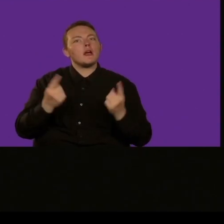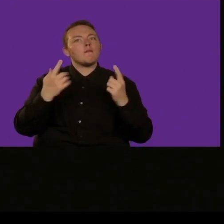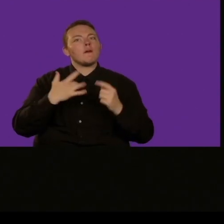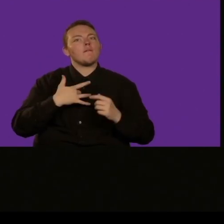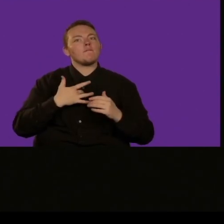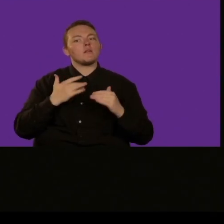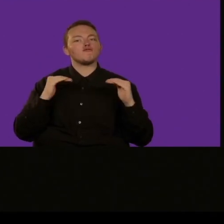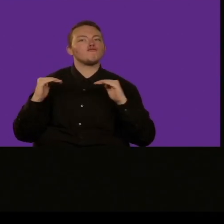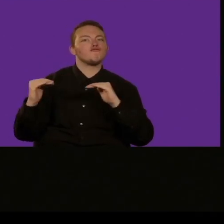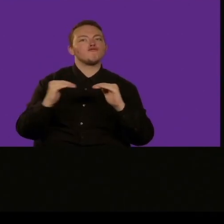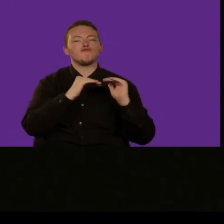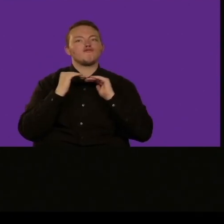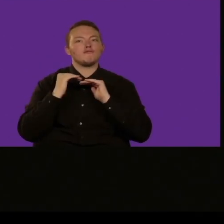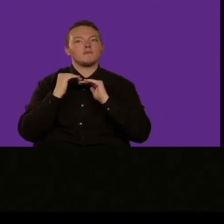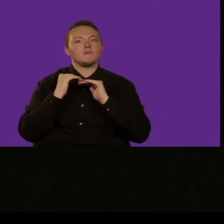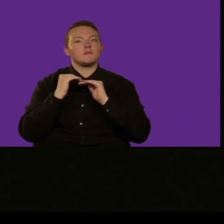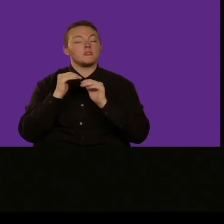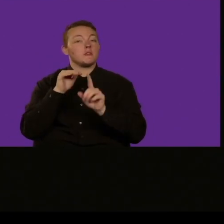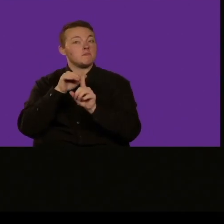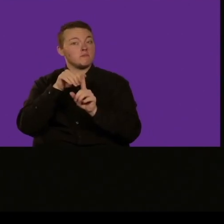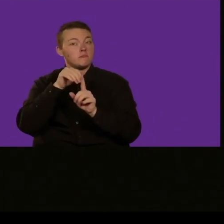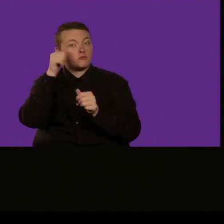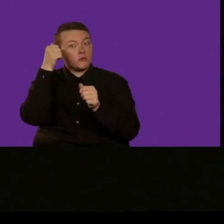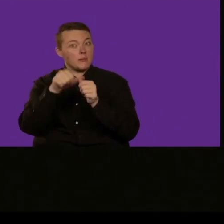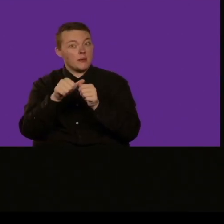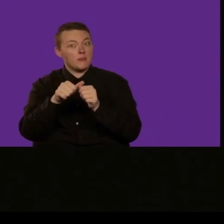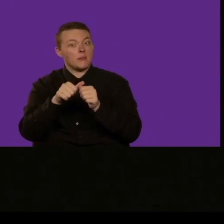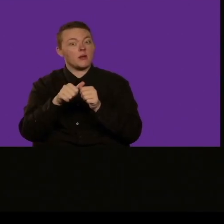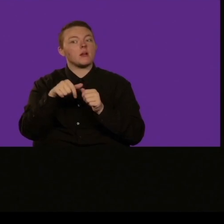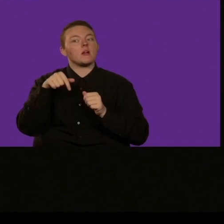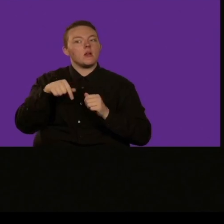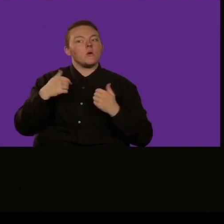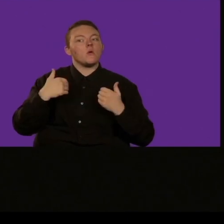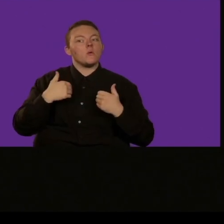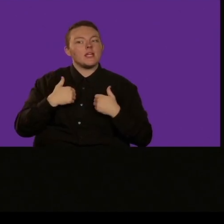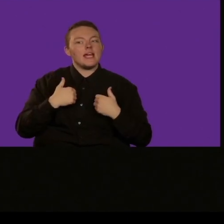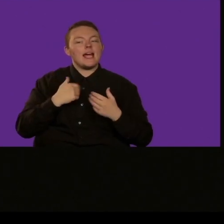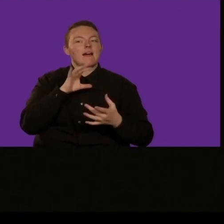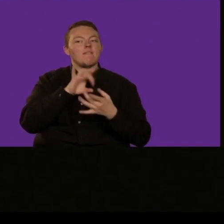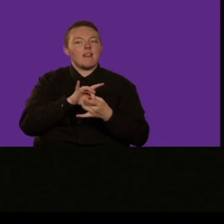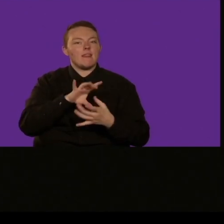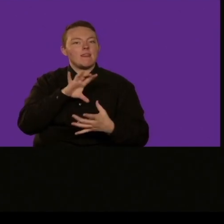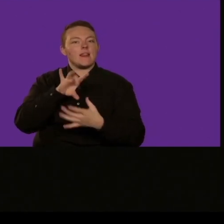con questo spandere la gentilezza e l'amabilità